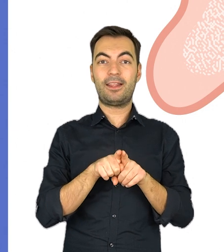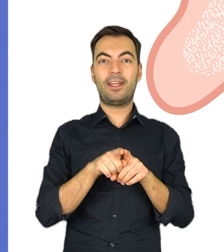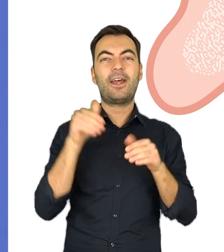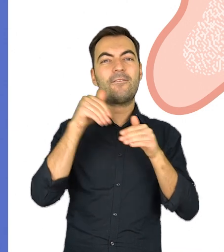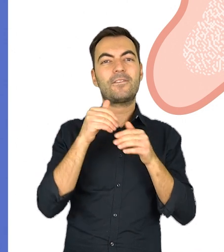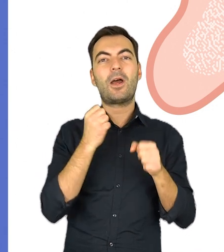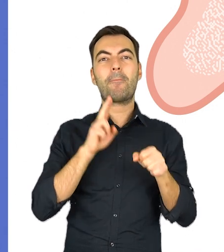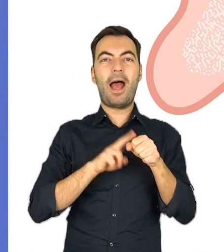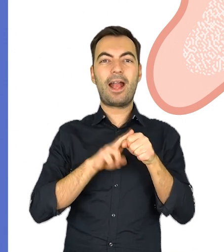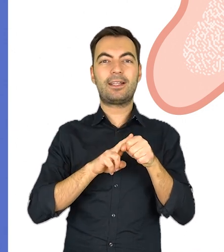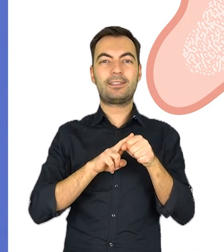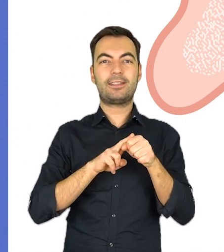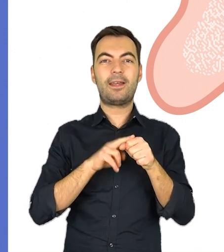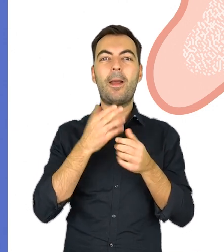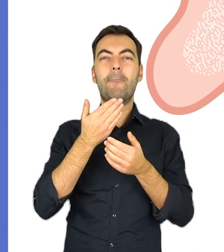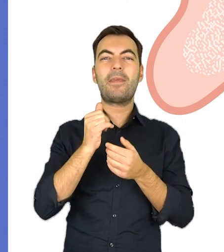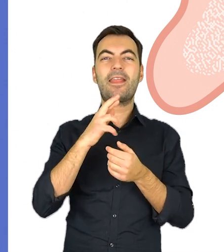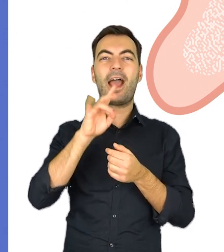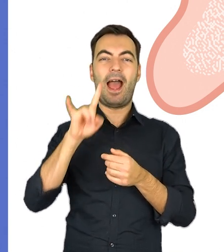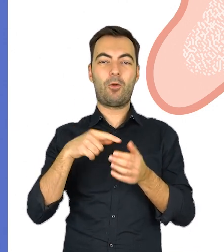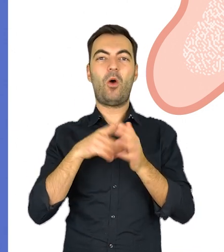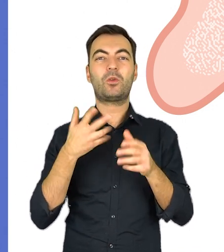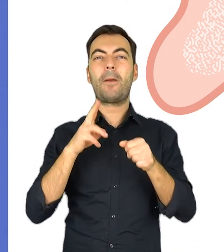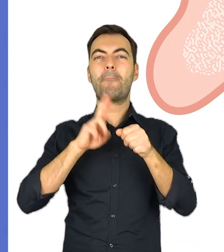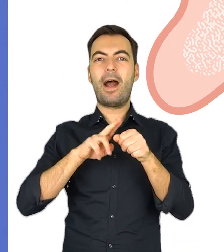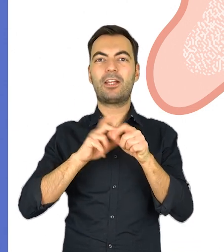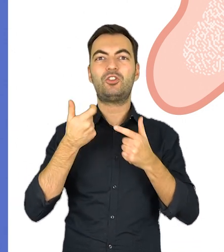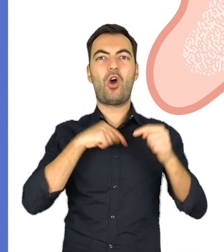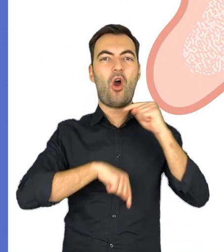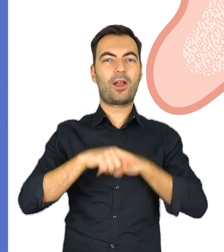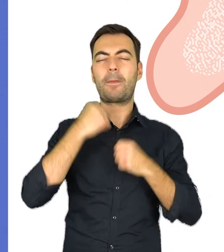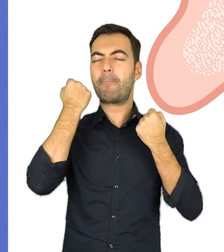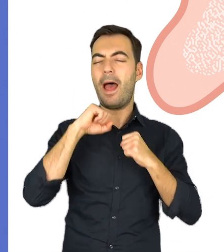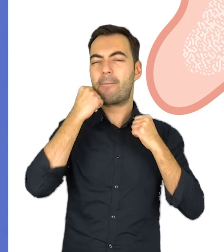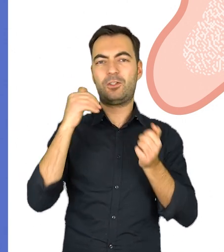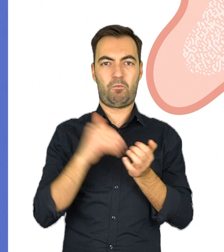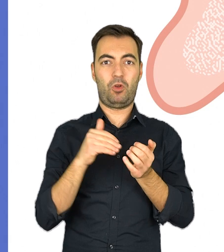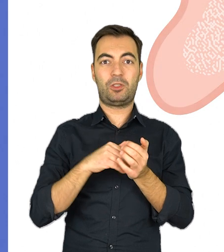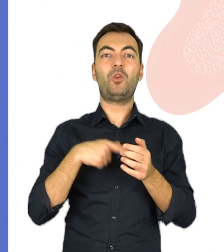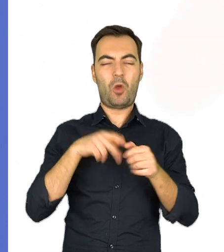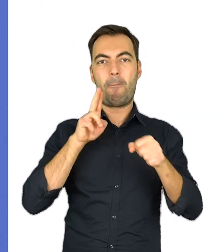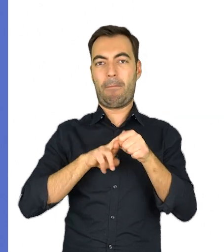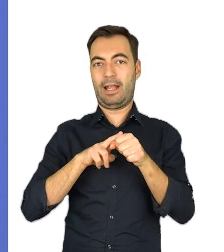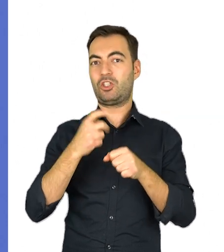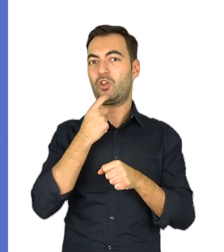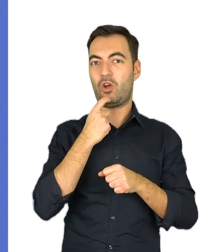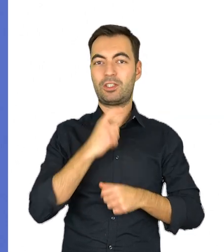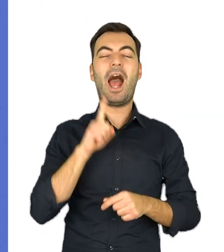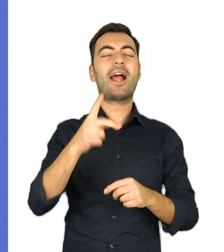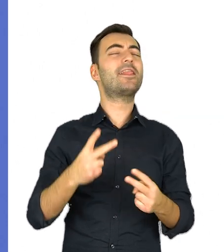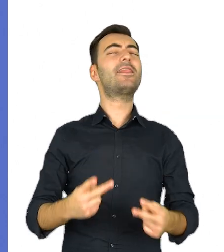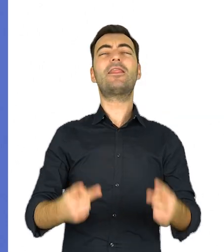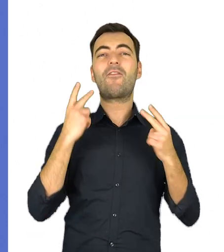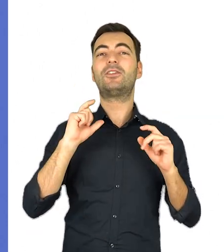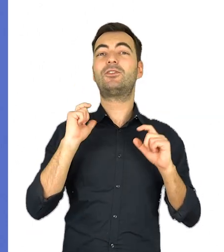przechowują minerały. Są takim magazynem tych rzeczy, które nasz organizm bardzo potrzebuje. Jednak